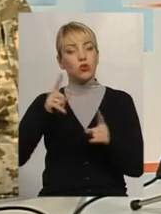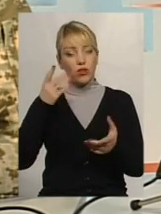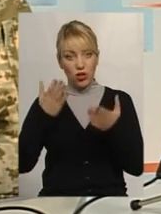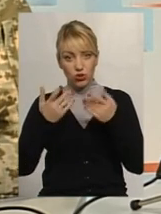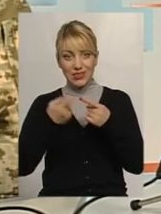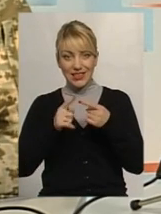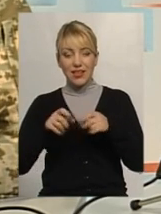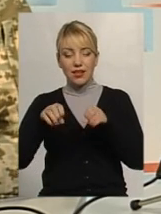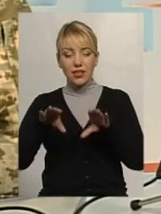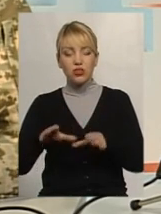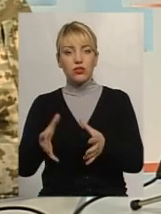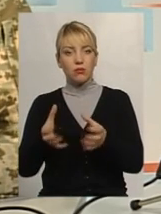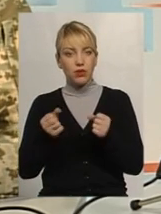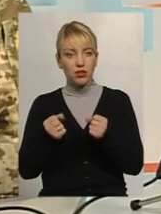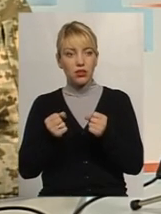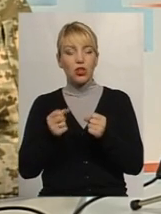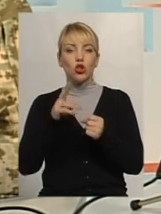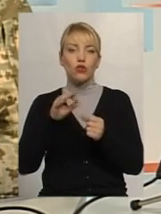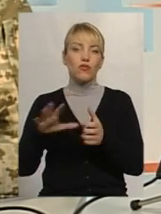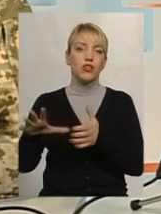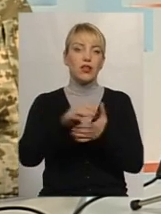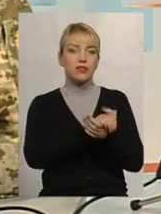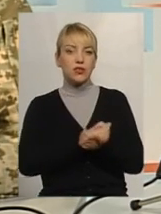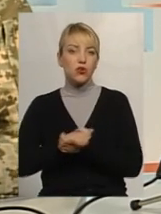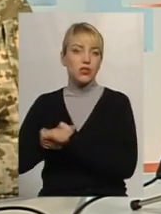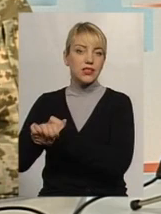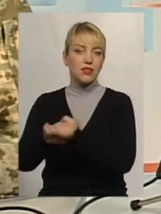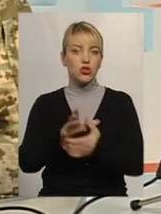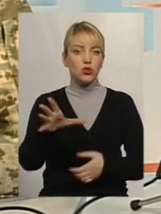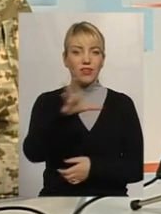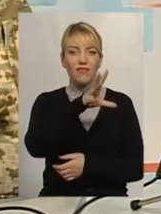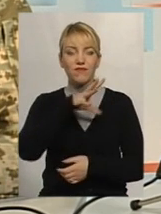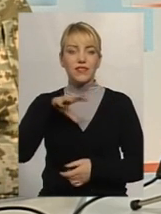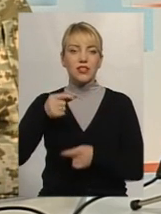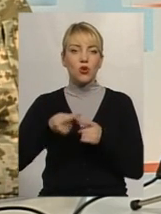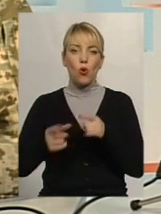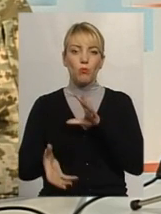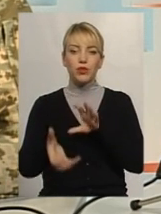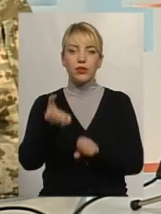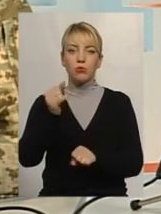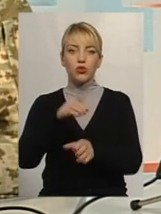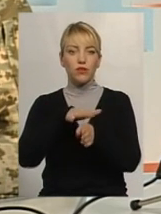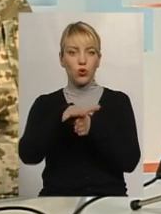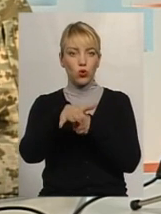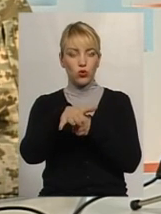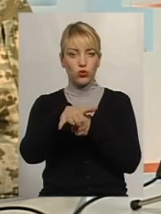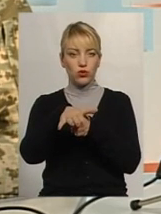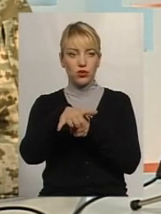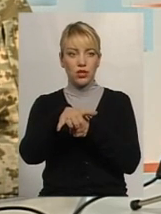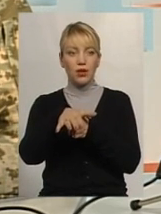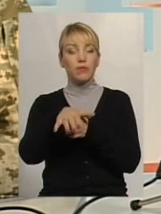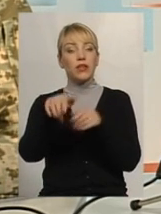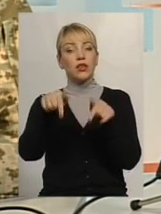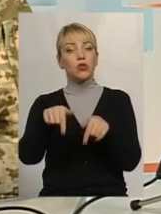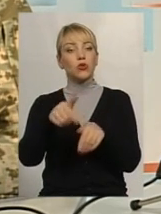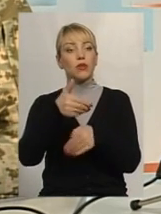рішення прийнято, то воно прийнято консенсусом, і абсолютно всі його підтримують і виконують. І тут ми